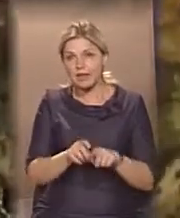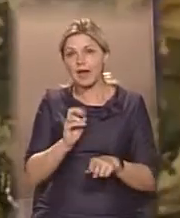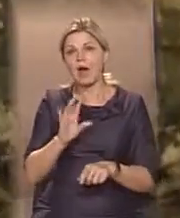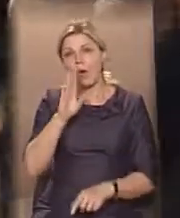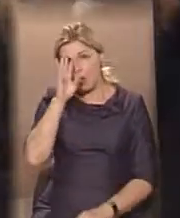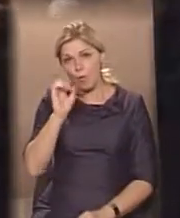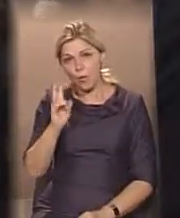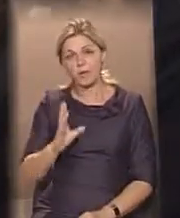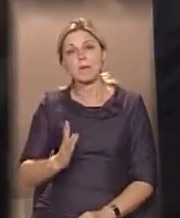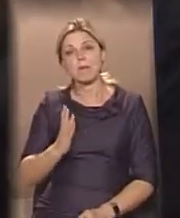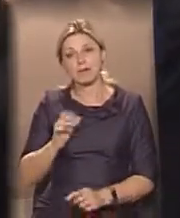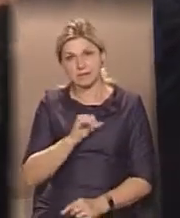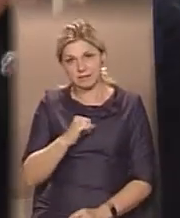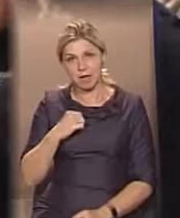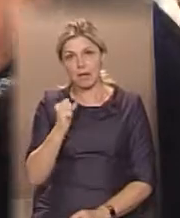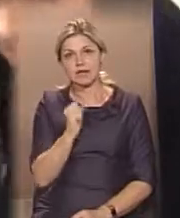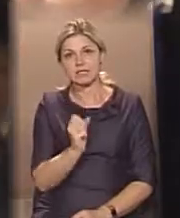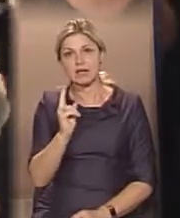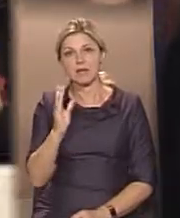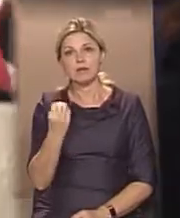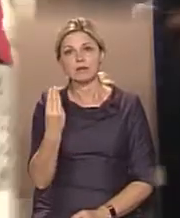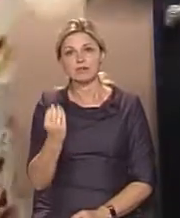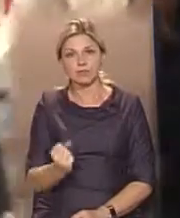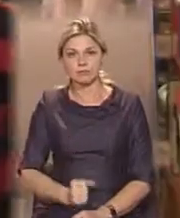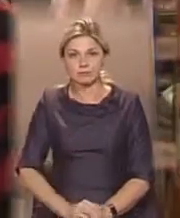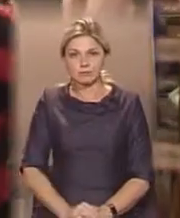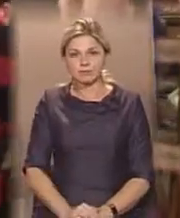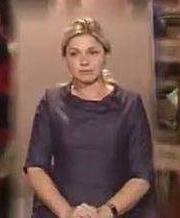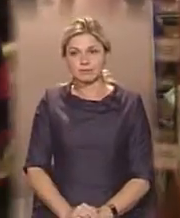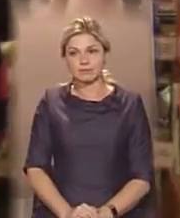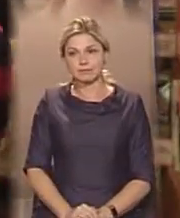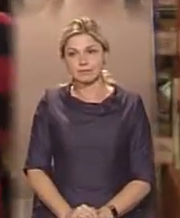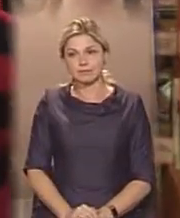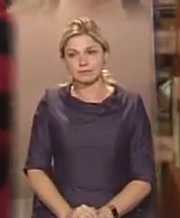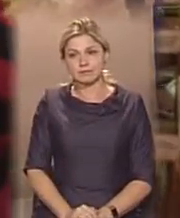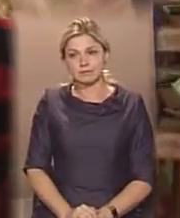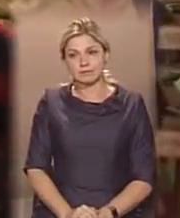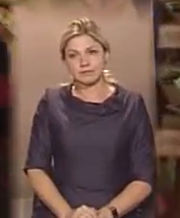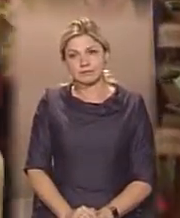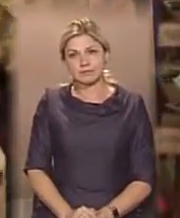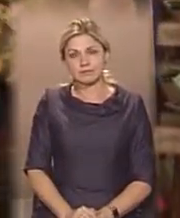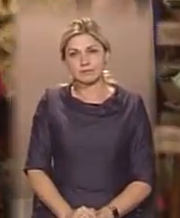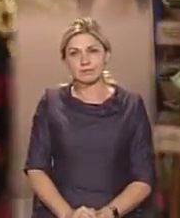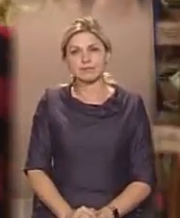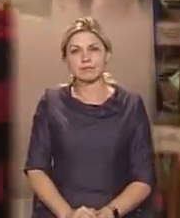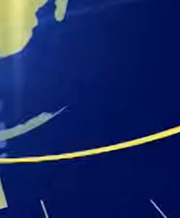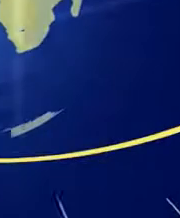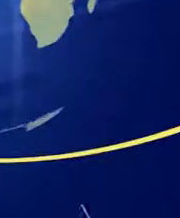якими був сам Олексій Кваша. Катерина Трегубова, Артем Белібов. Телевізійні новини Миколаївщини.